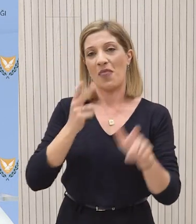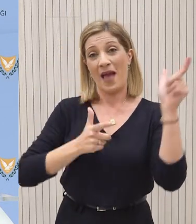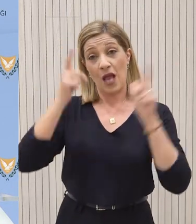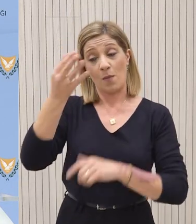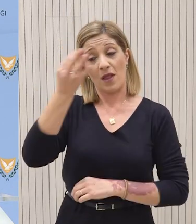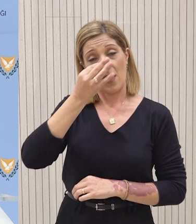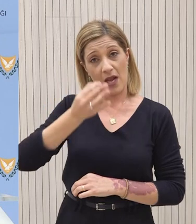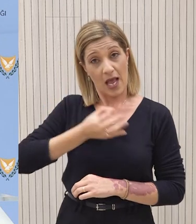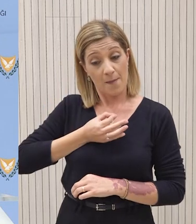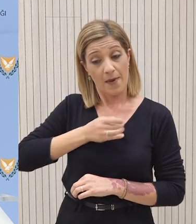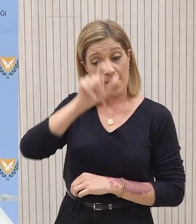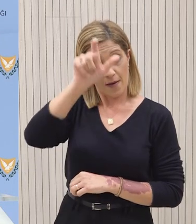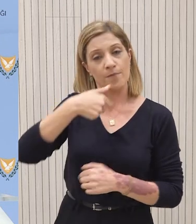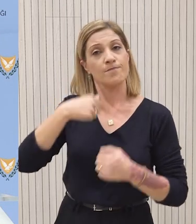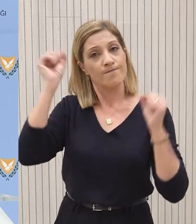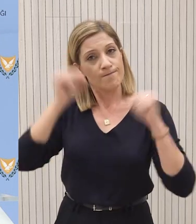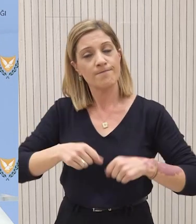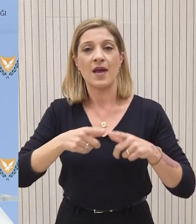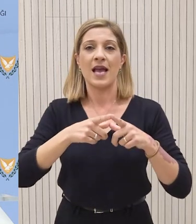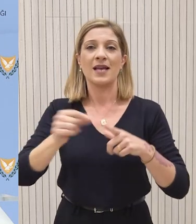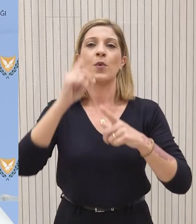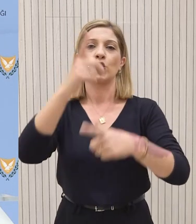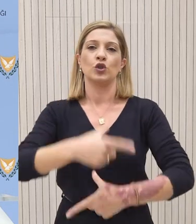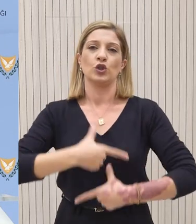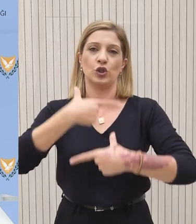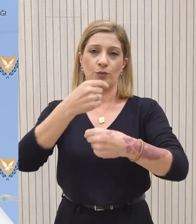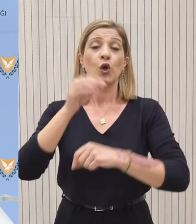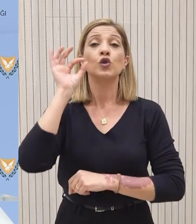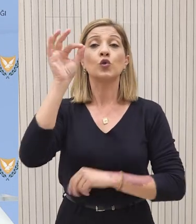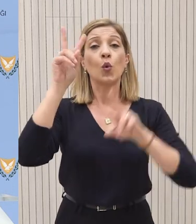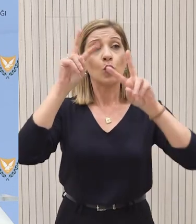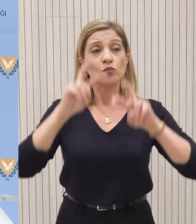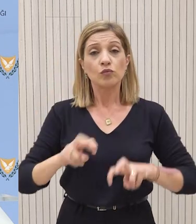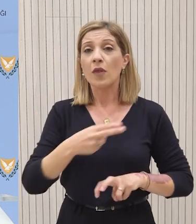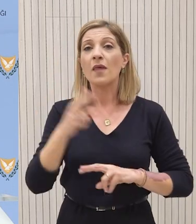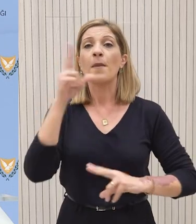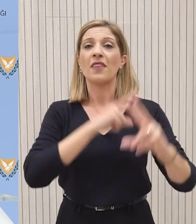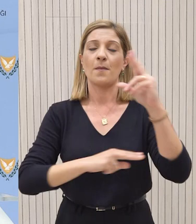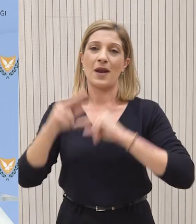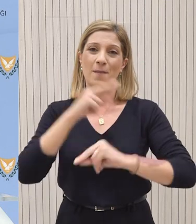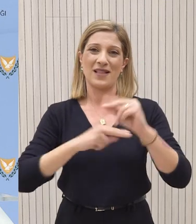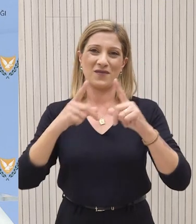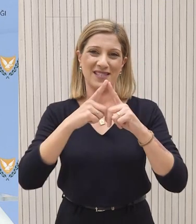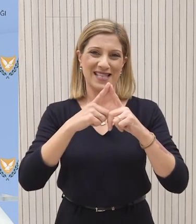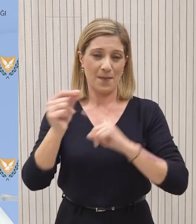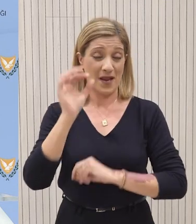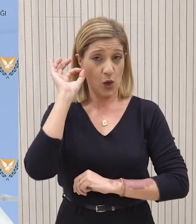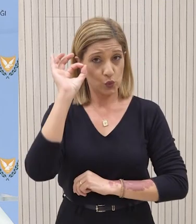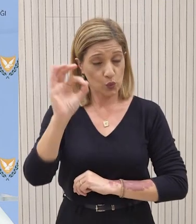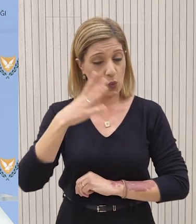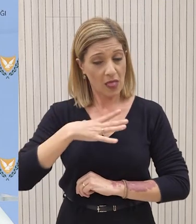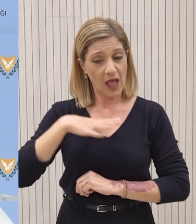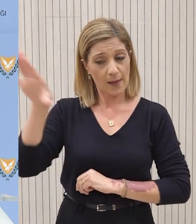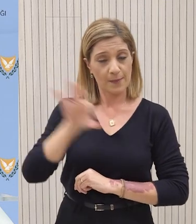Οργανισμού Ινωμένων Εθνών στη θέση απεσταλμένου, με στόχο τη διερεύνηση προοπτικής επανέαρξης διαπραγματεύσεων για τον Κυπριακό, εντός του